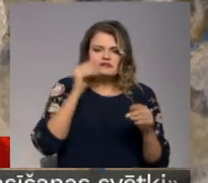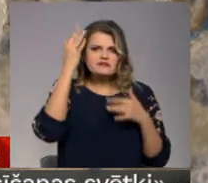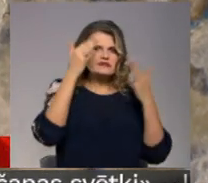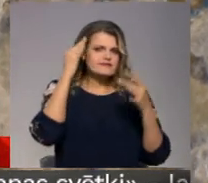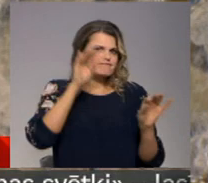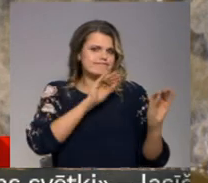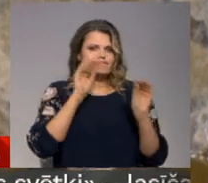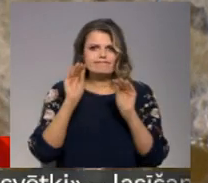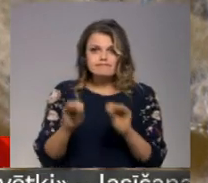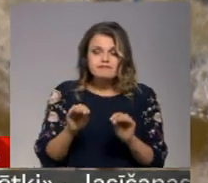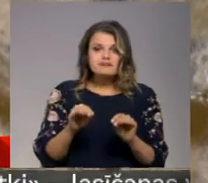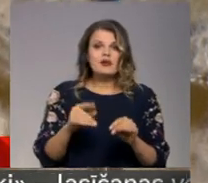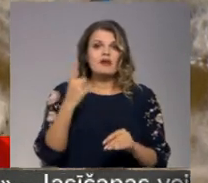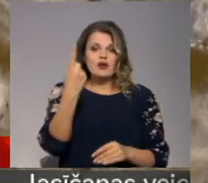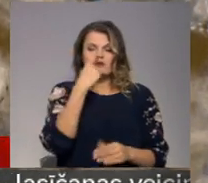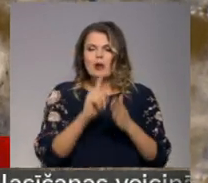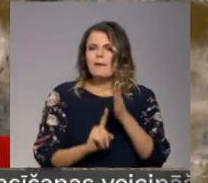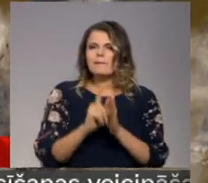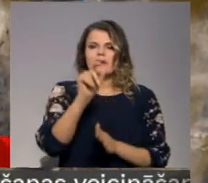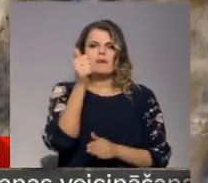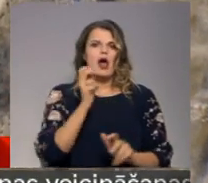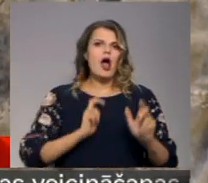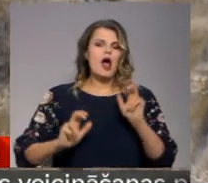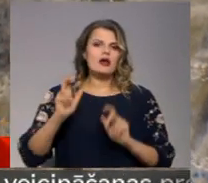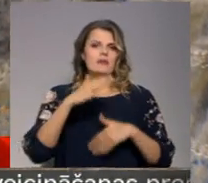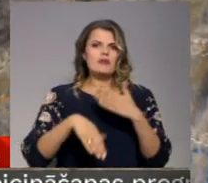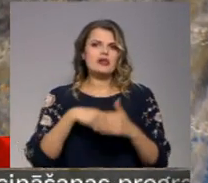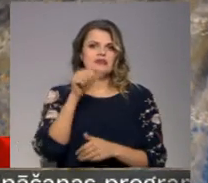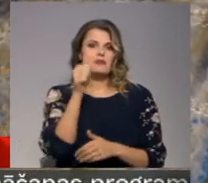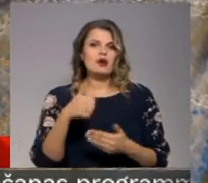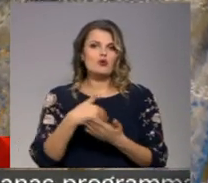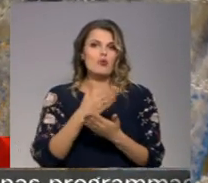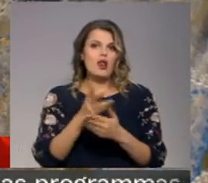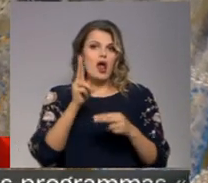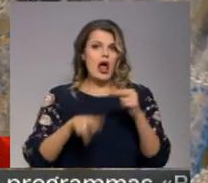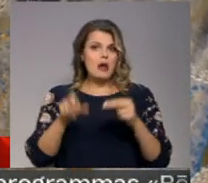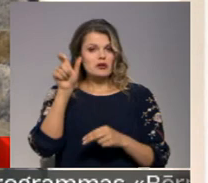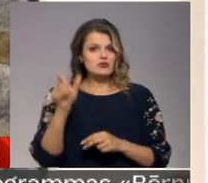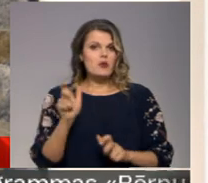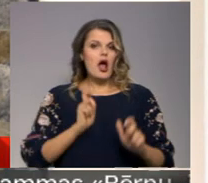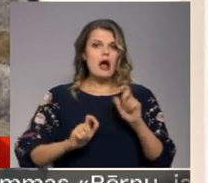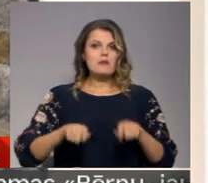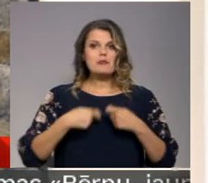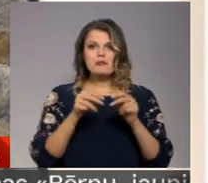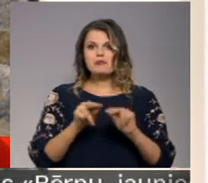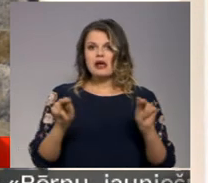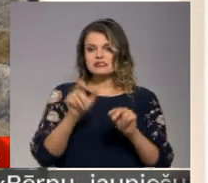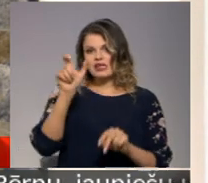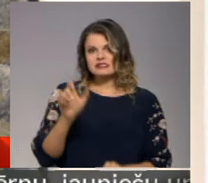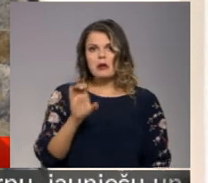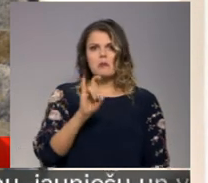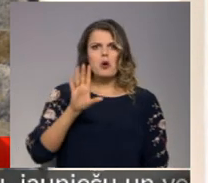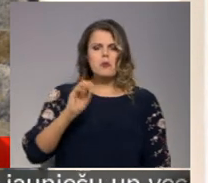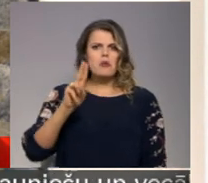ideju iztenošanai. Kā viena no pirmajām mākslas akadēmijas tekstilmākslas nodeļas absolventēm, un akadēmijas pasniedzēja Aija Bauman ir